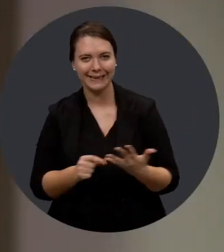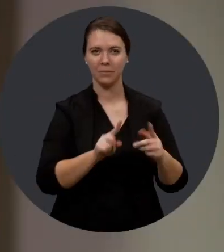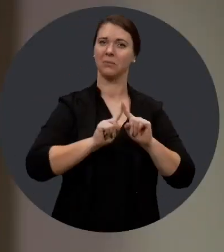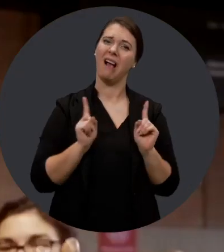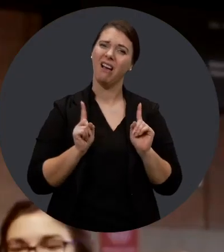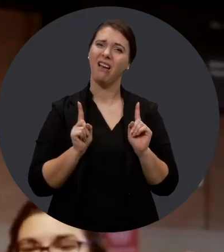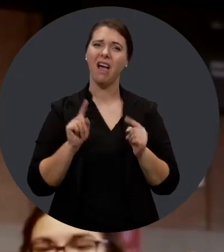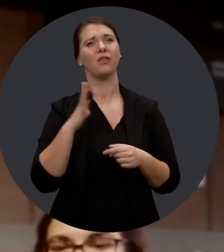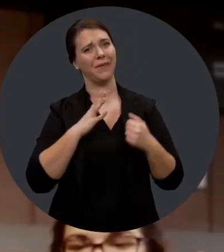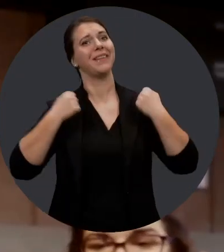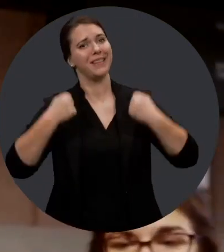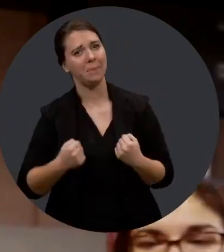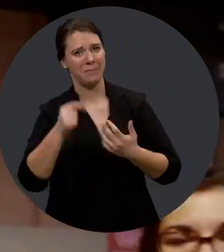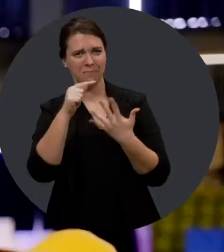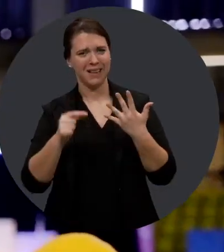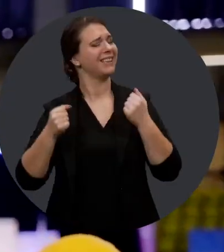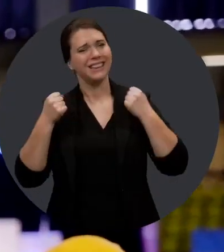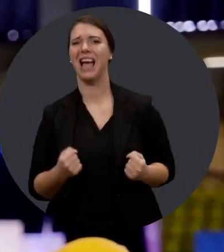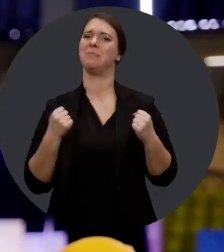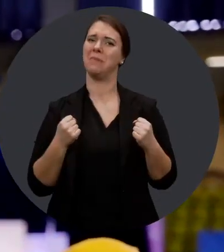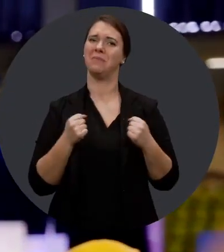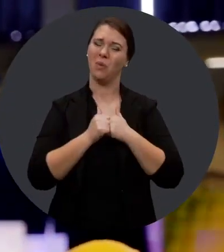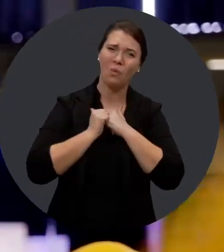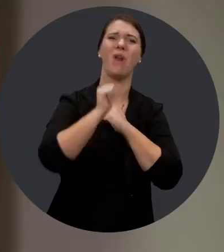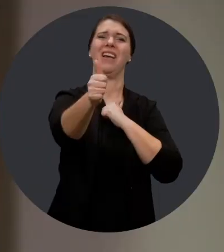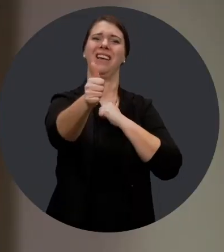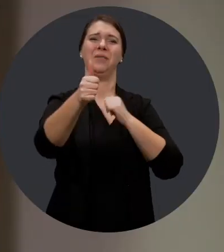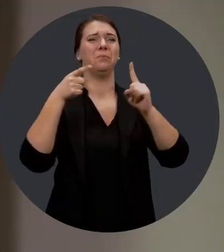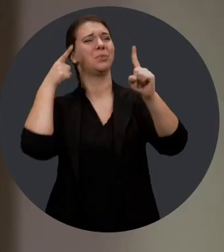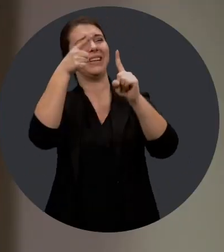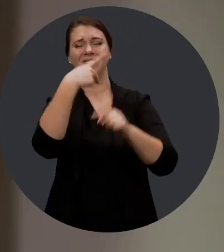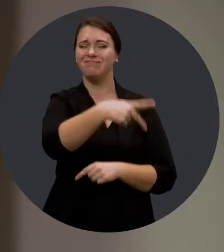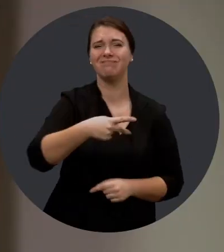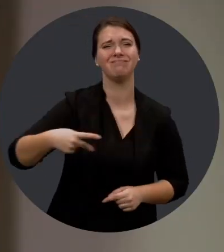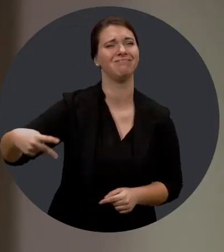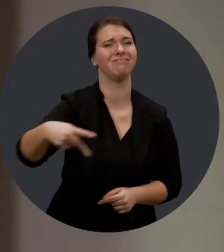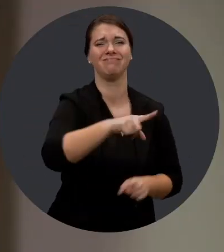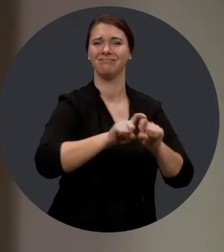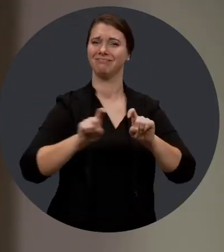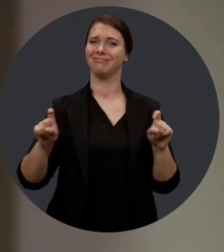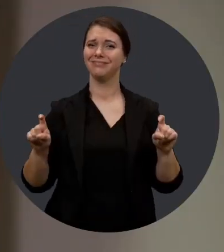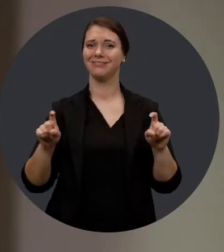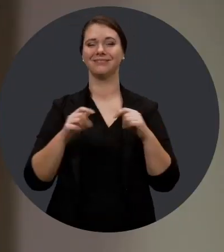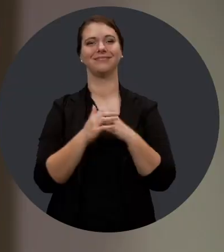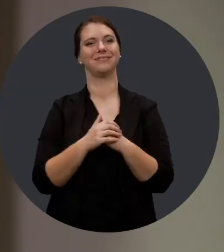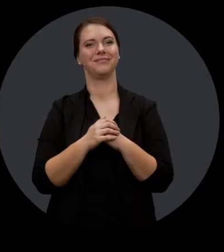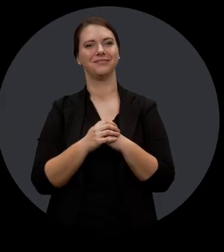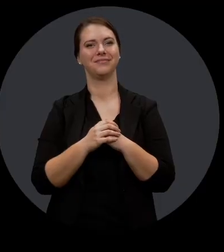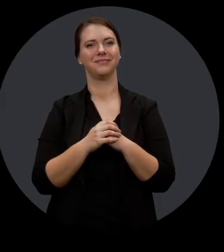des limitations fonctionnelles ont des capacités et peuvent aller plus loin dans leur objectif personnel.